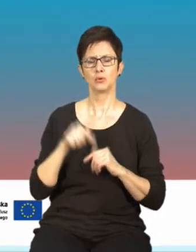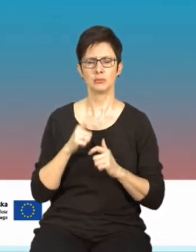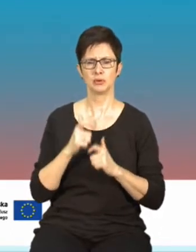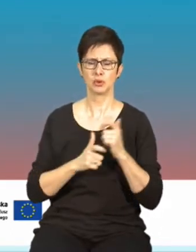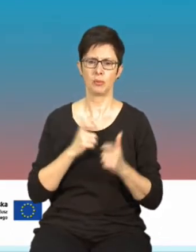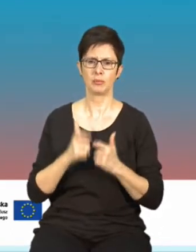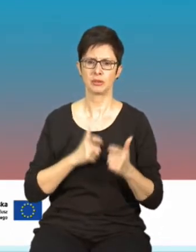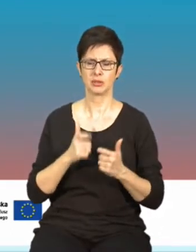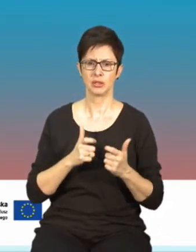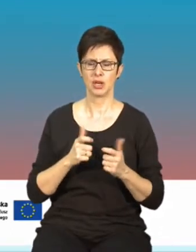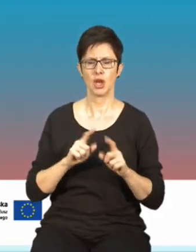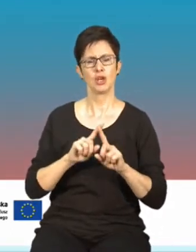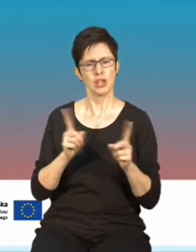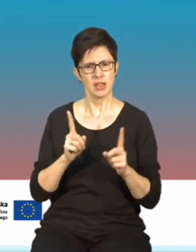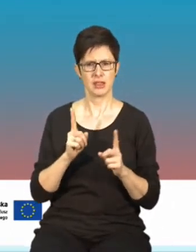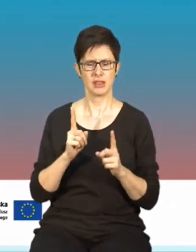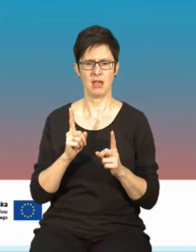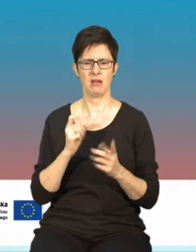inne rzeczy.